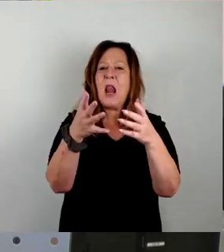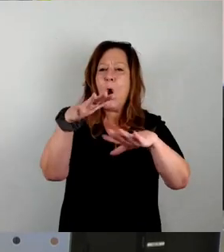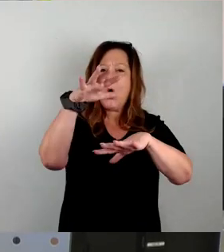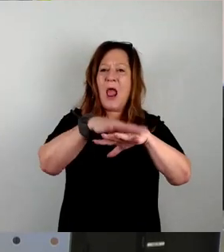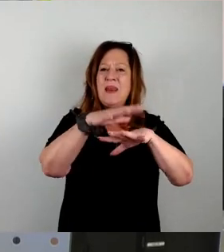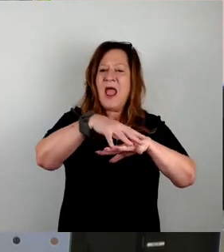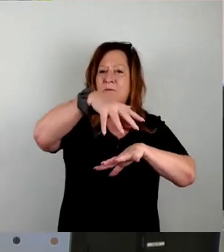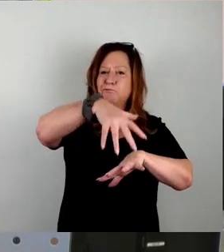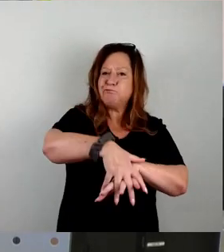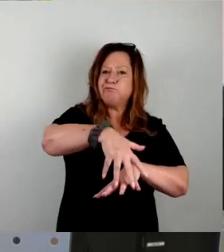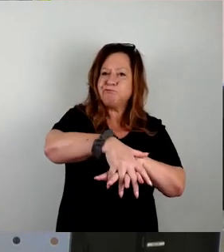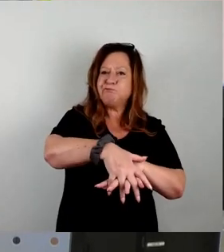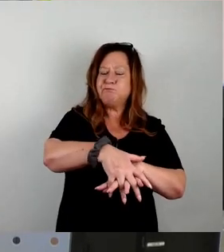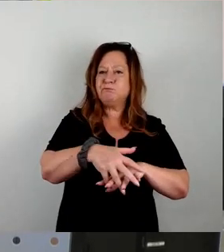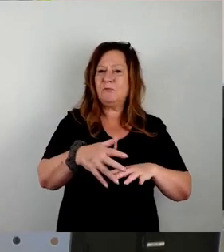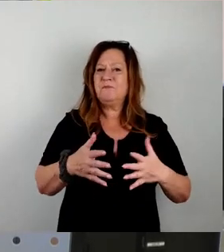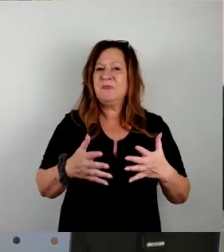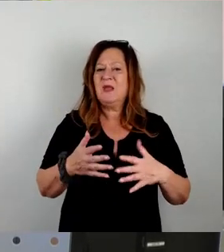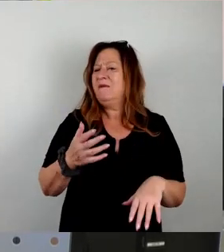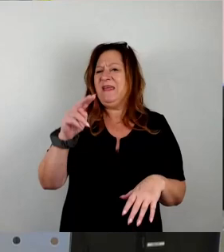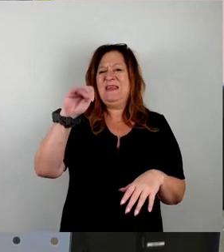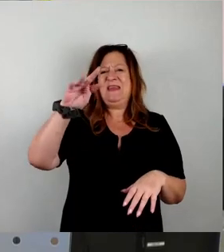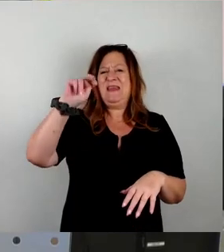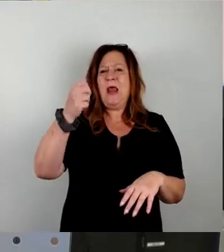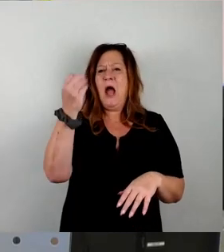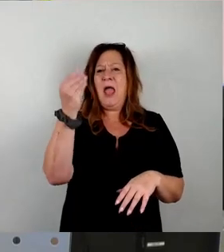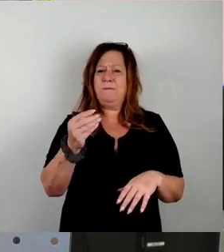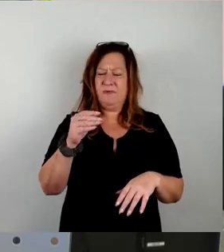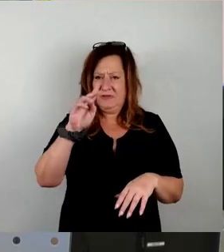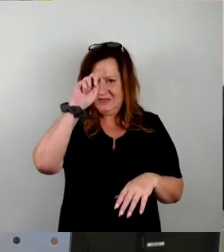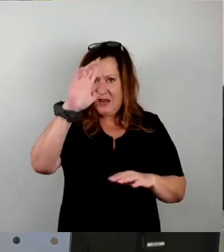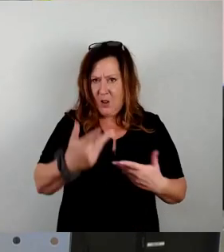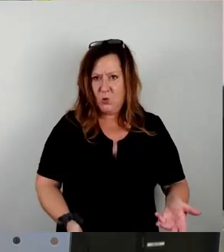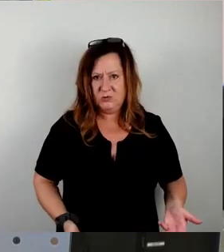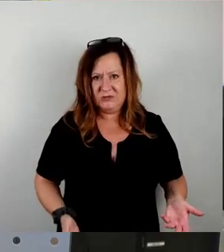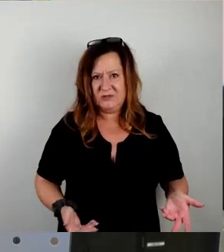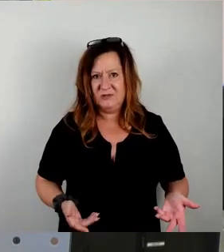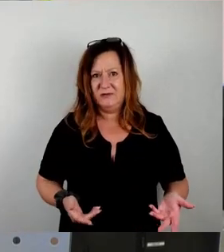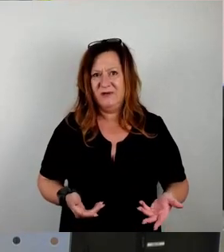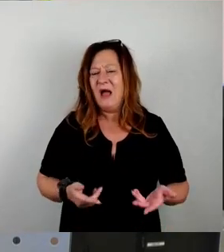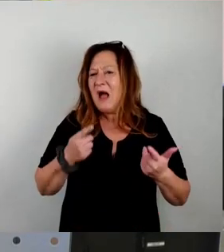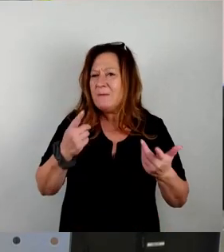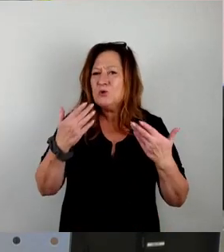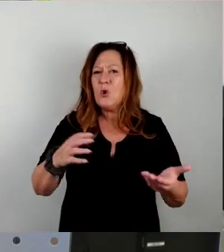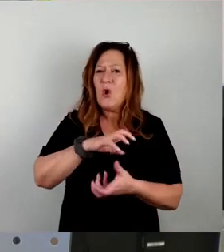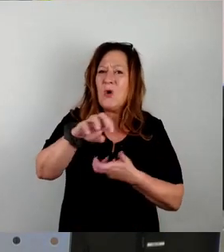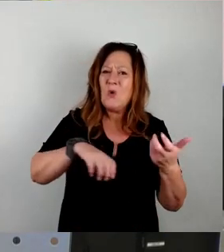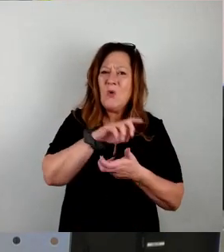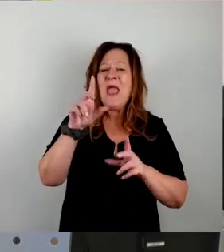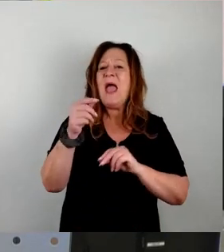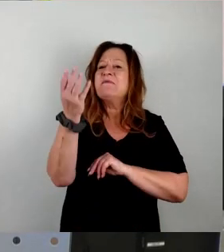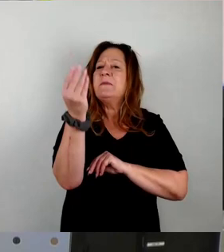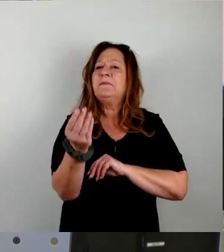Nina-App hat dort überhaupt nichts genutzt. Also so geht man im Prinzip mit Katastrophen um. Laden Sie sich was runter, was im